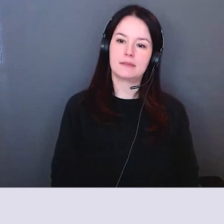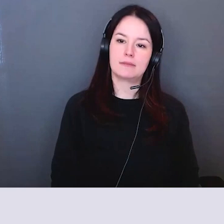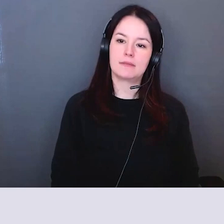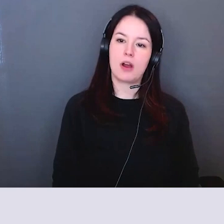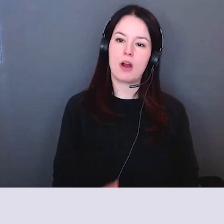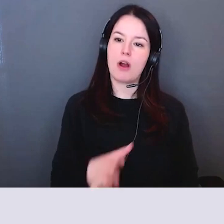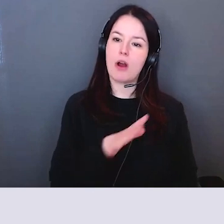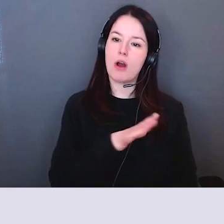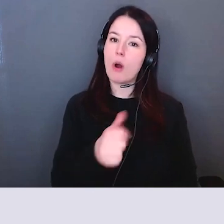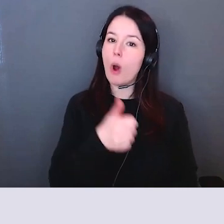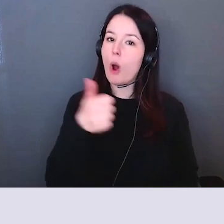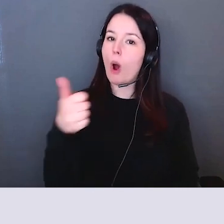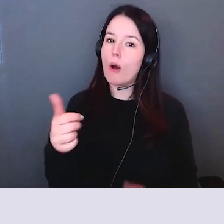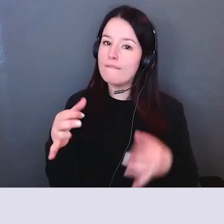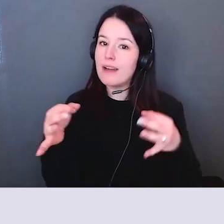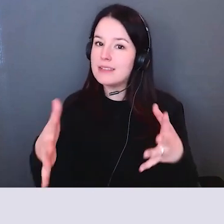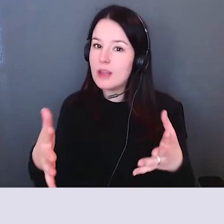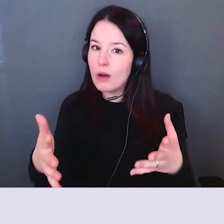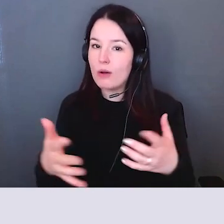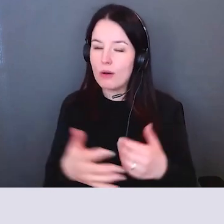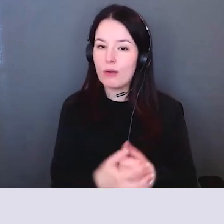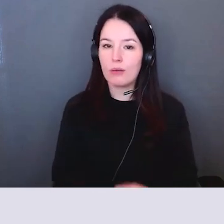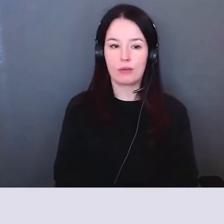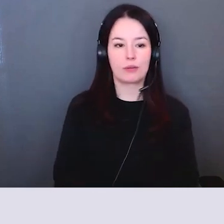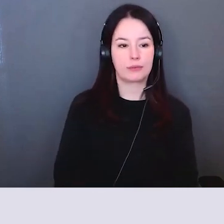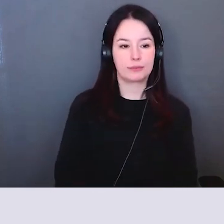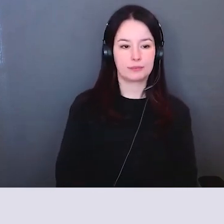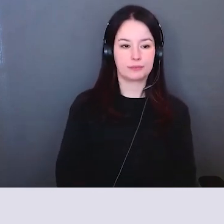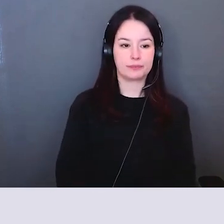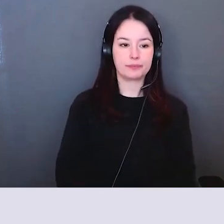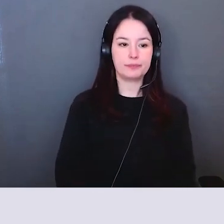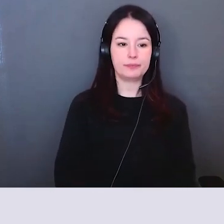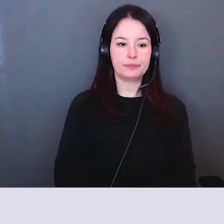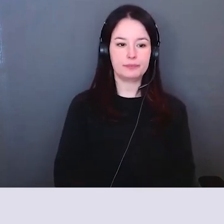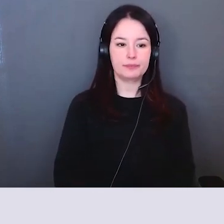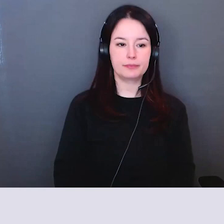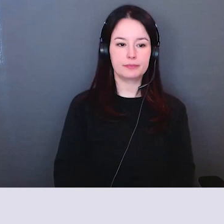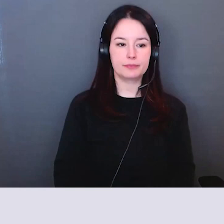pièce ou la médaille